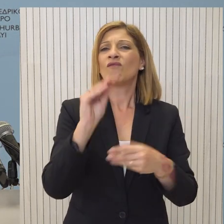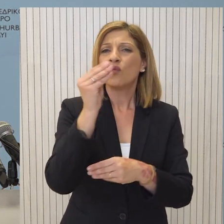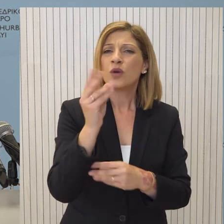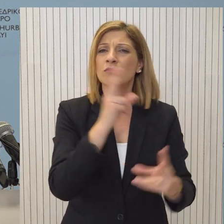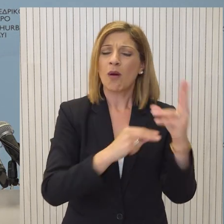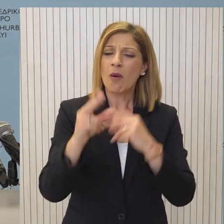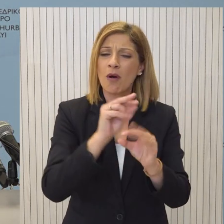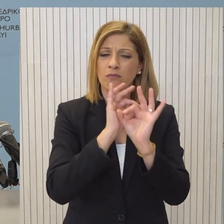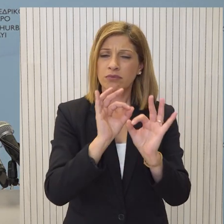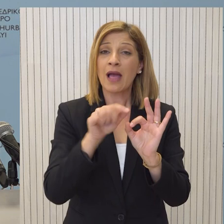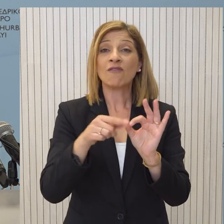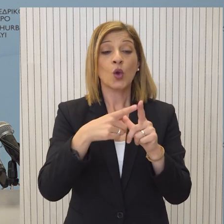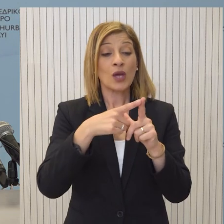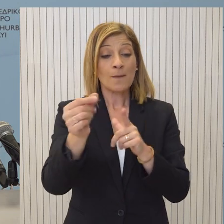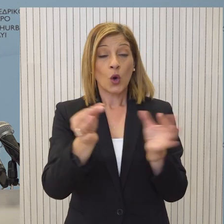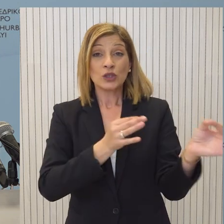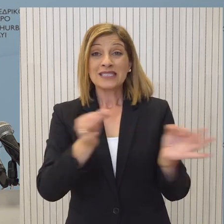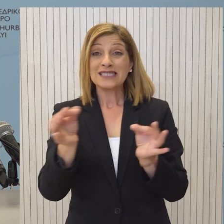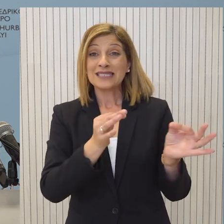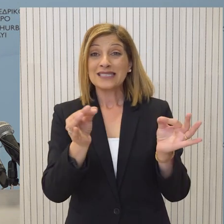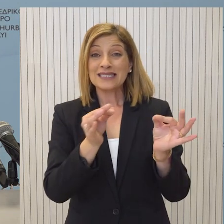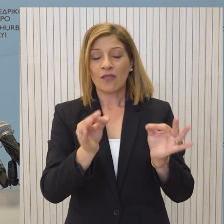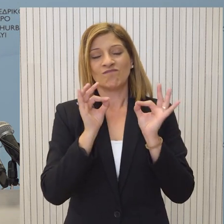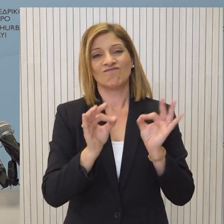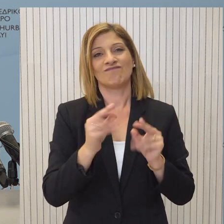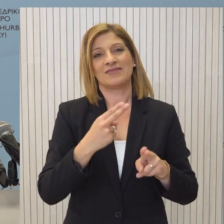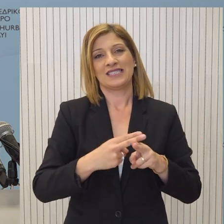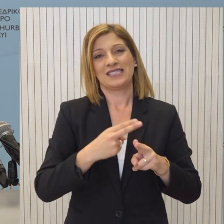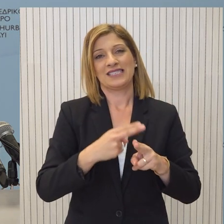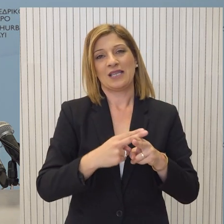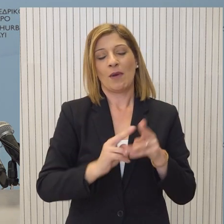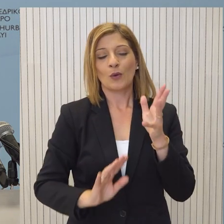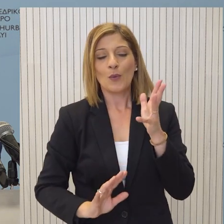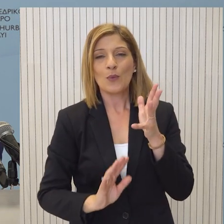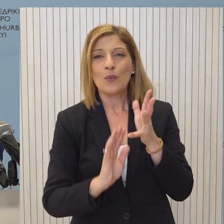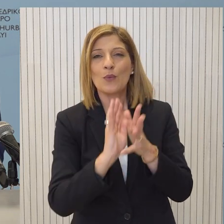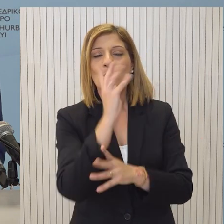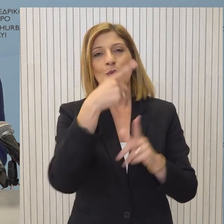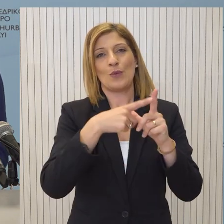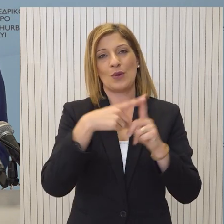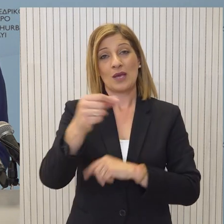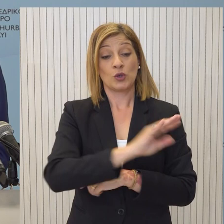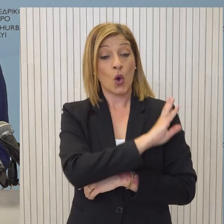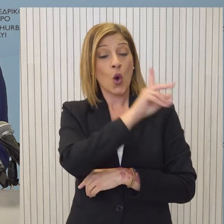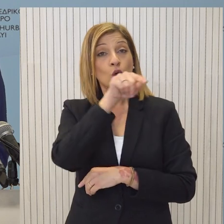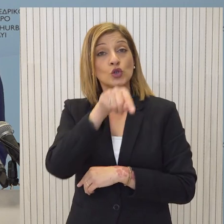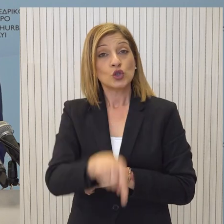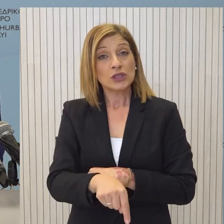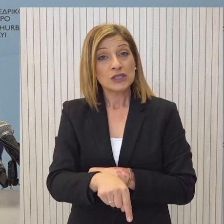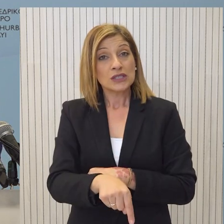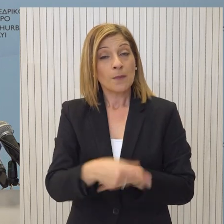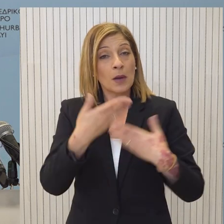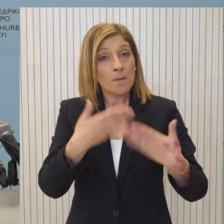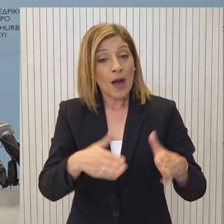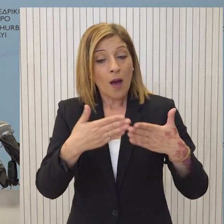Κυπριακό Σχέδιο Ανάκαμψης και Ανθεκτικότητας αποτελεί ένα πολύ σημαντικό ορόσημο για τον εξυγχρονισμό της χώρας μας και μέχρι σήμερα ήδη έχουν